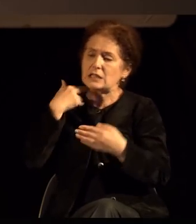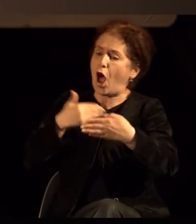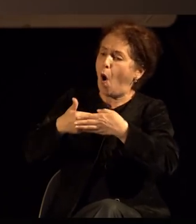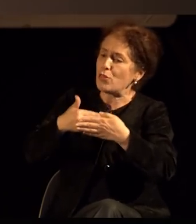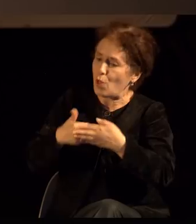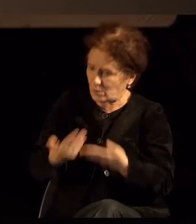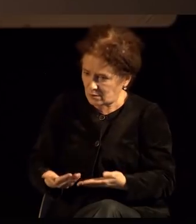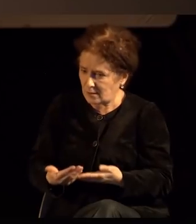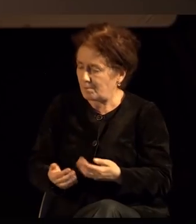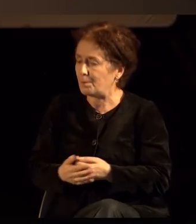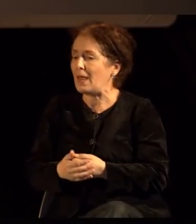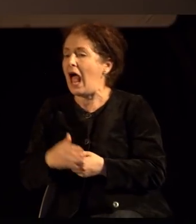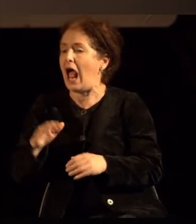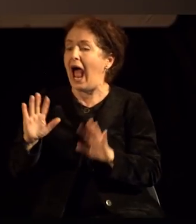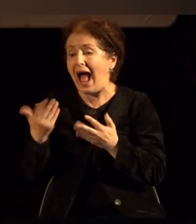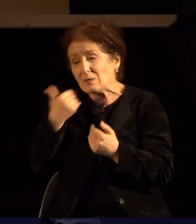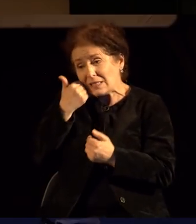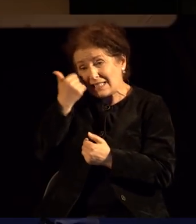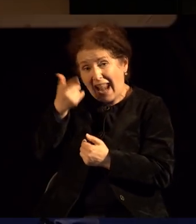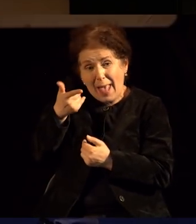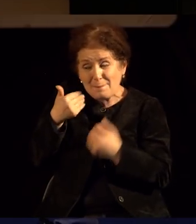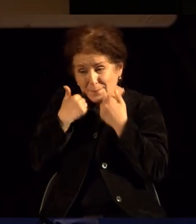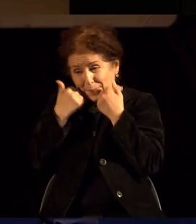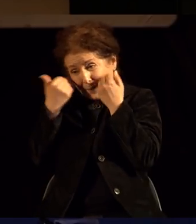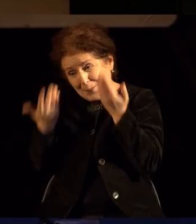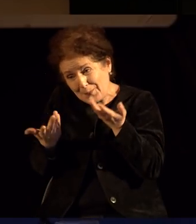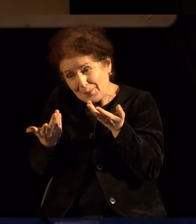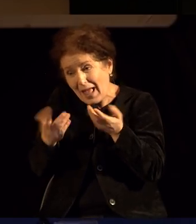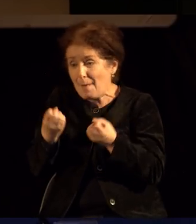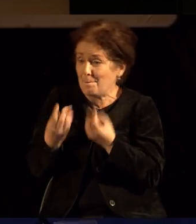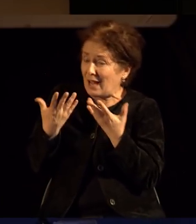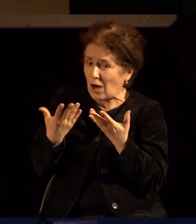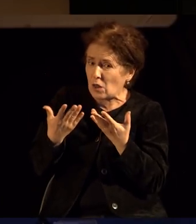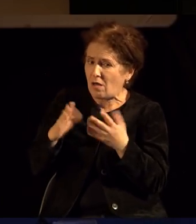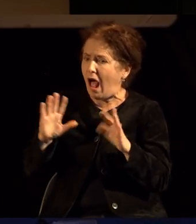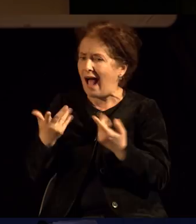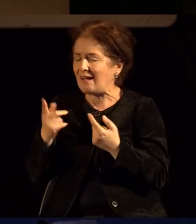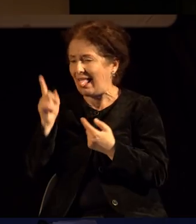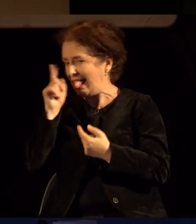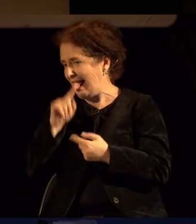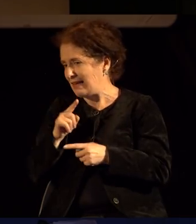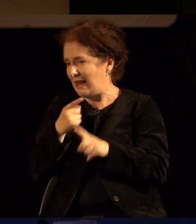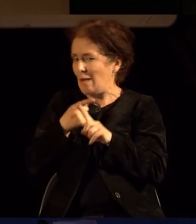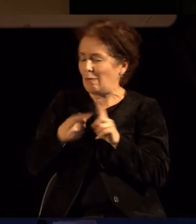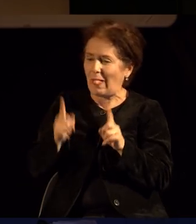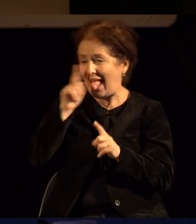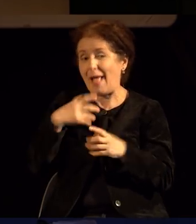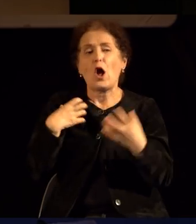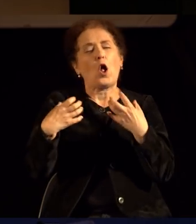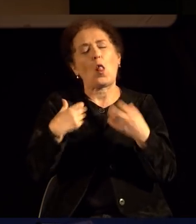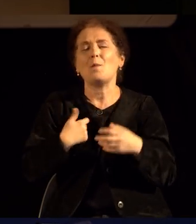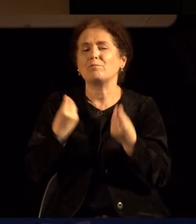Така што, ако сте срамежливи, ако сте лажни или полу-лажни моралисти,